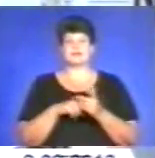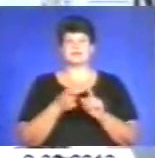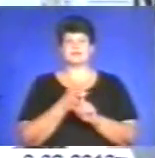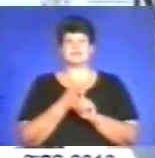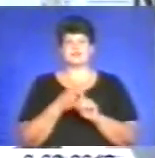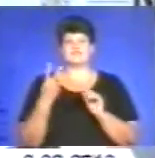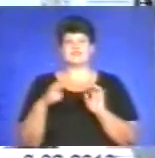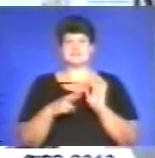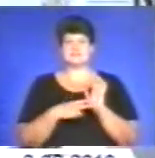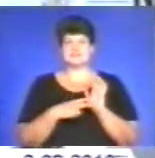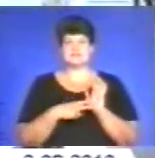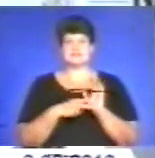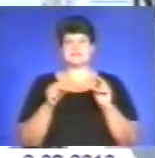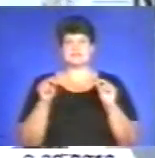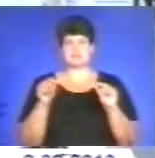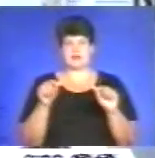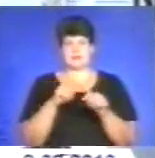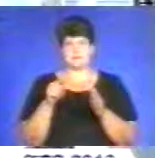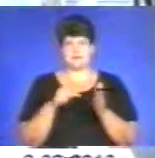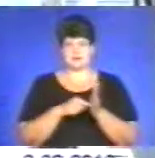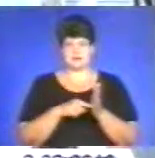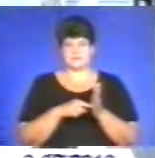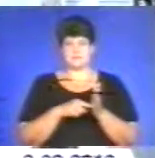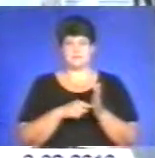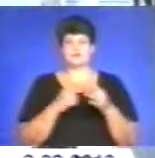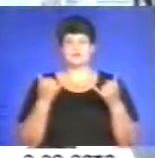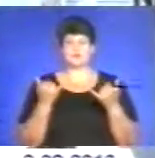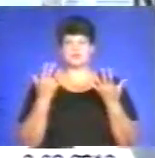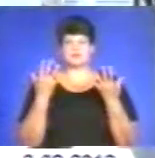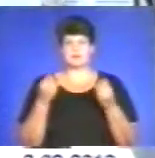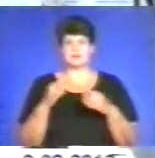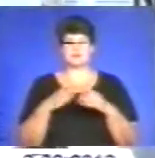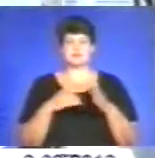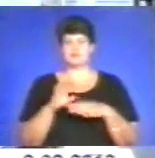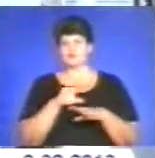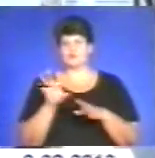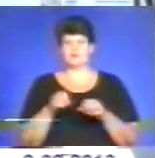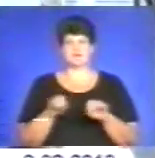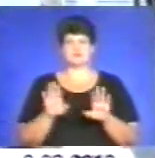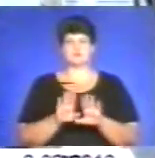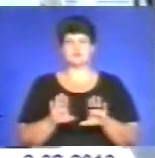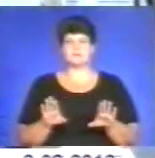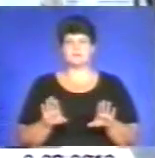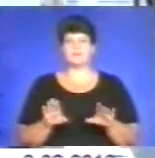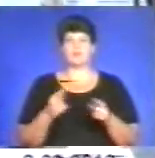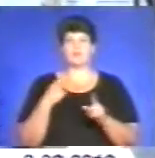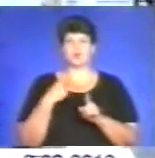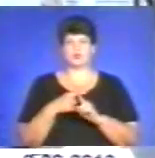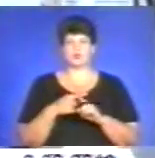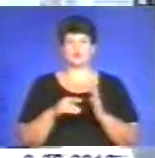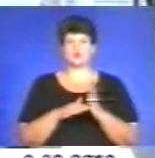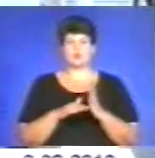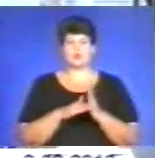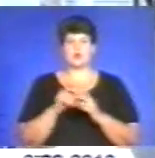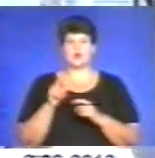27 земельні, де вони на сьогоднішній день практично всі вирішені. Плюс допомога